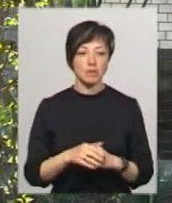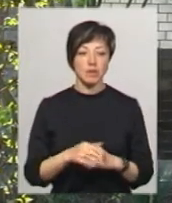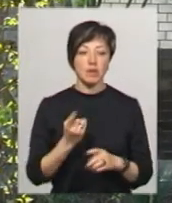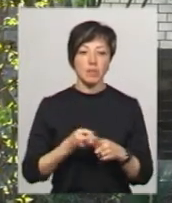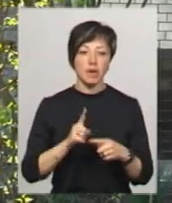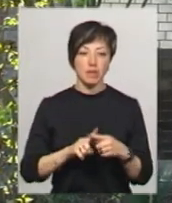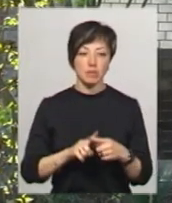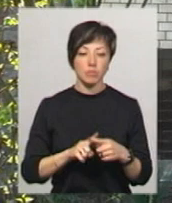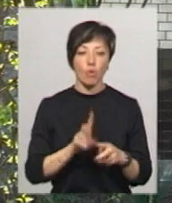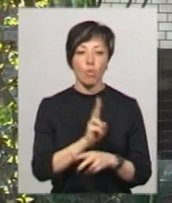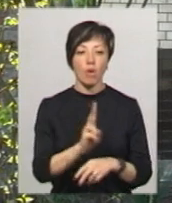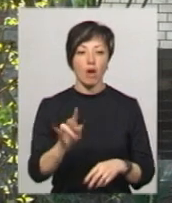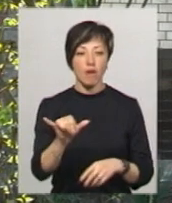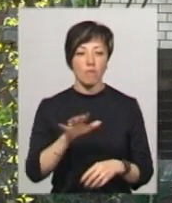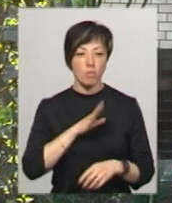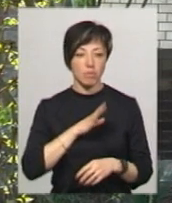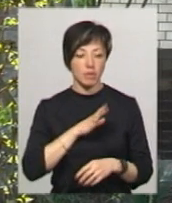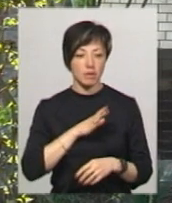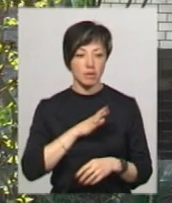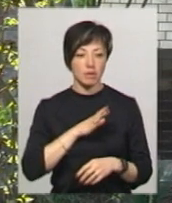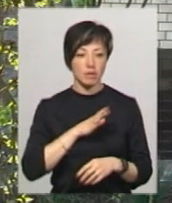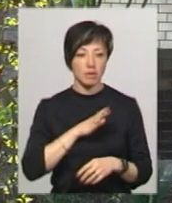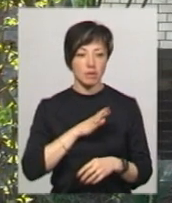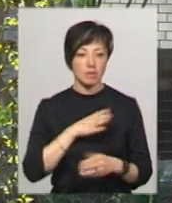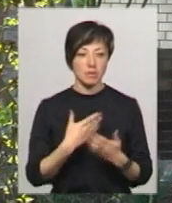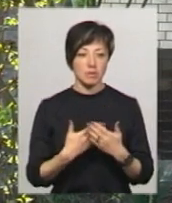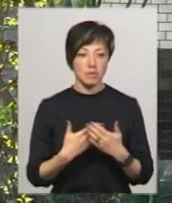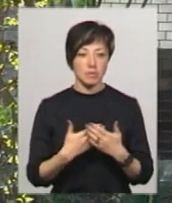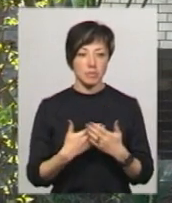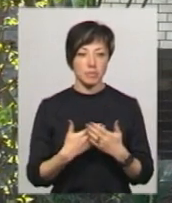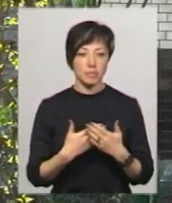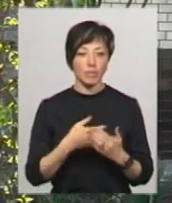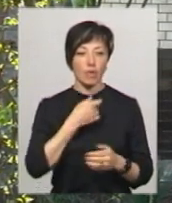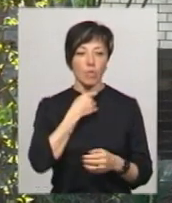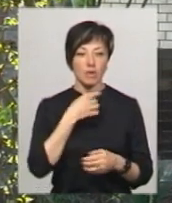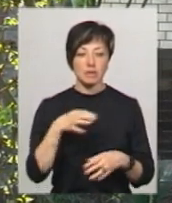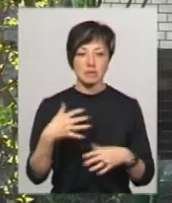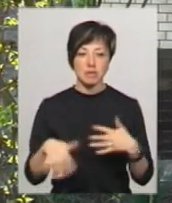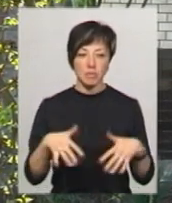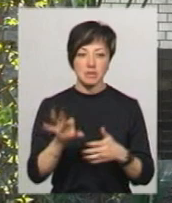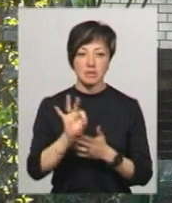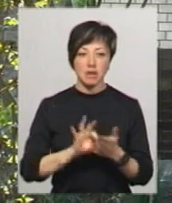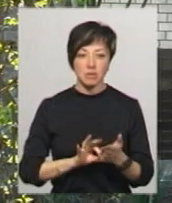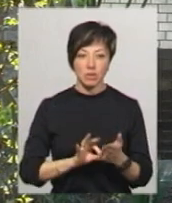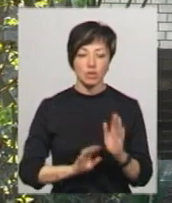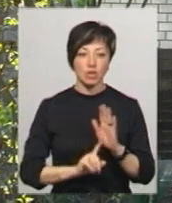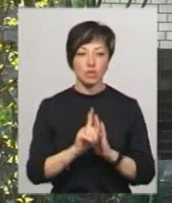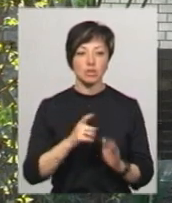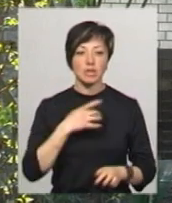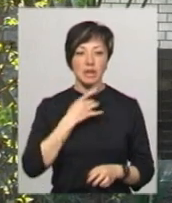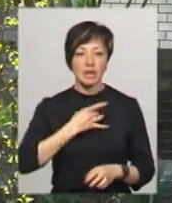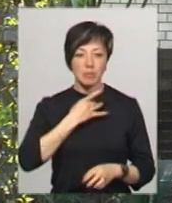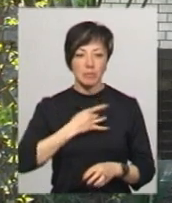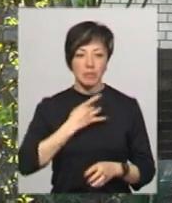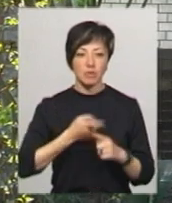Тому в кого було, допустимо, горло десь слабоватое, одразу почали хріпити,